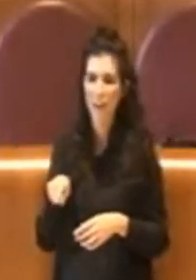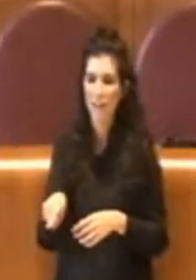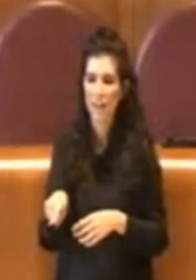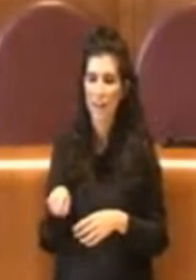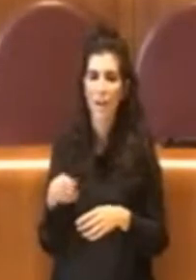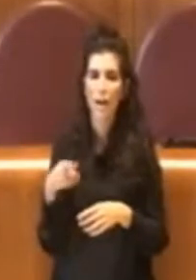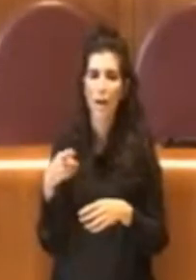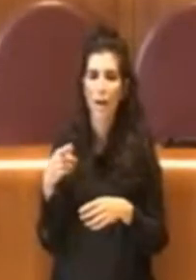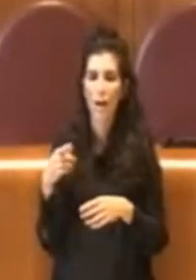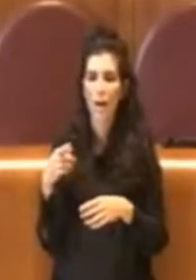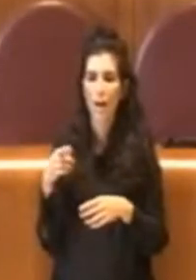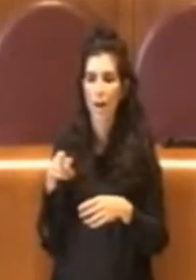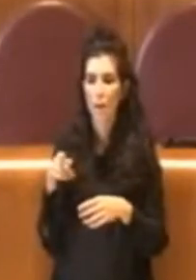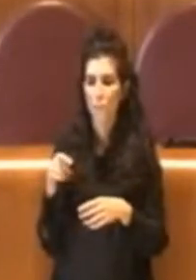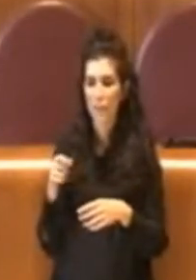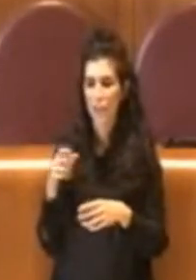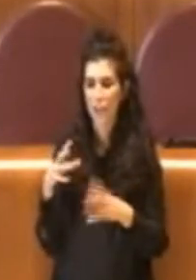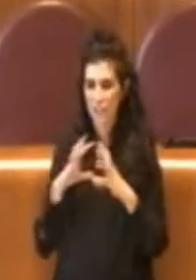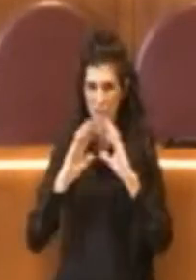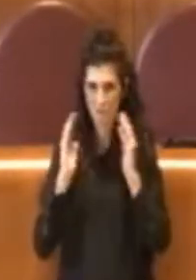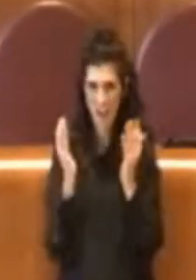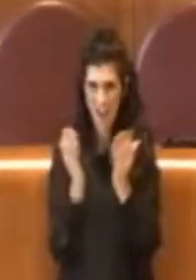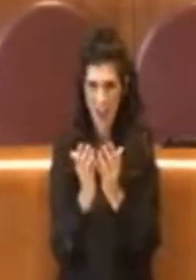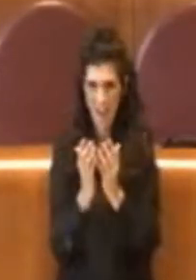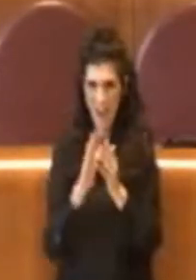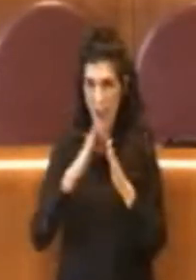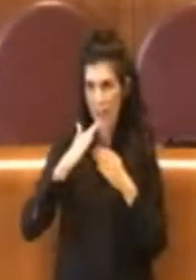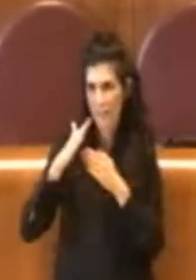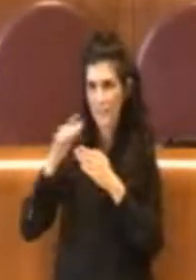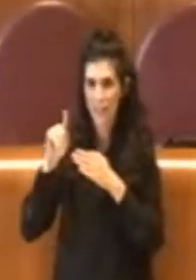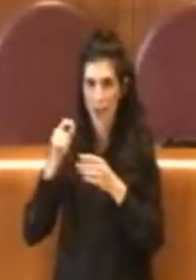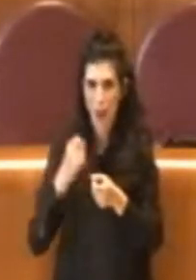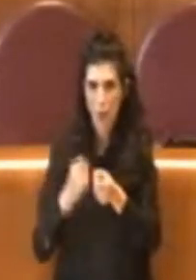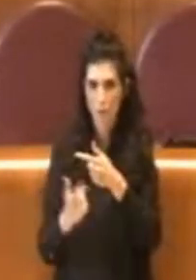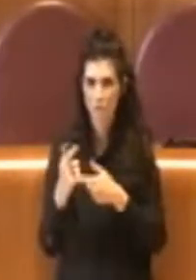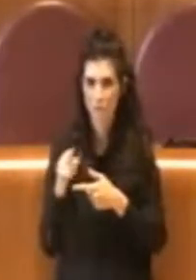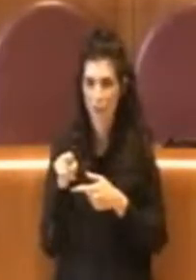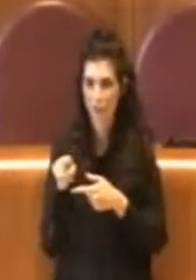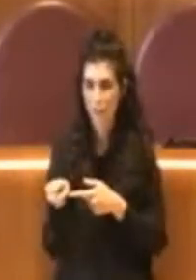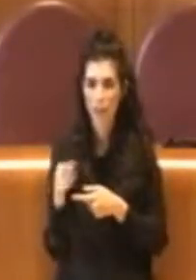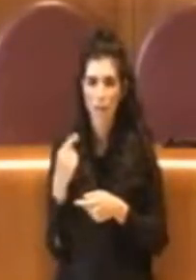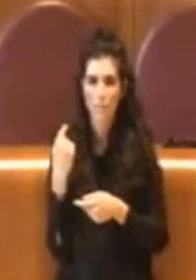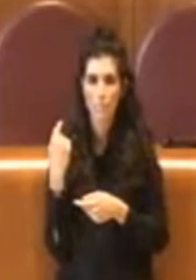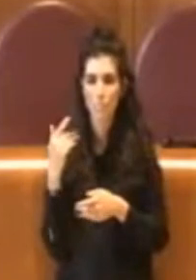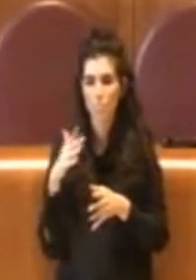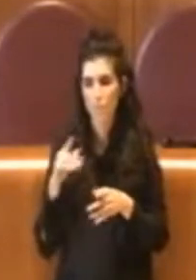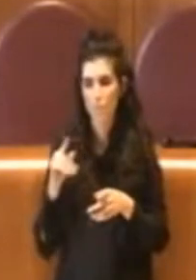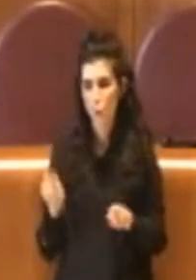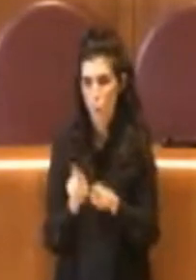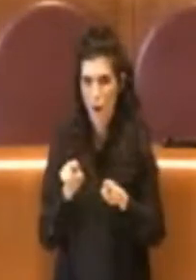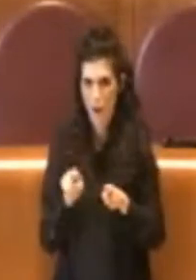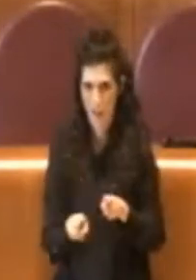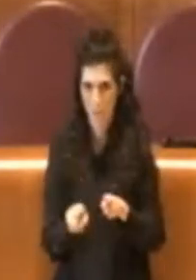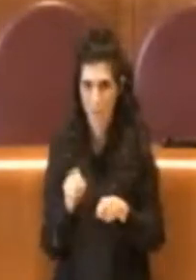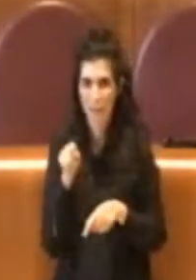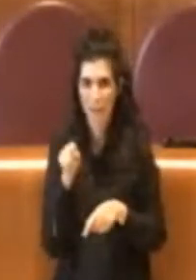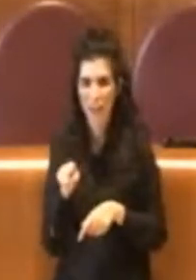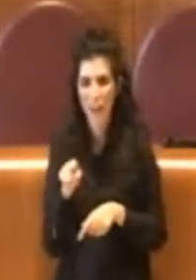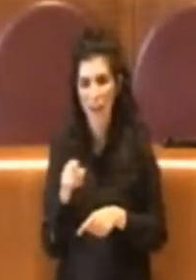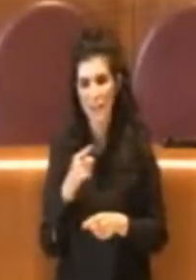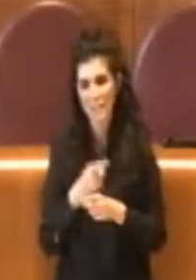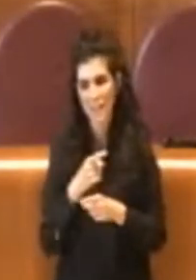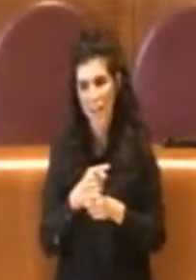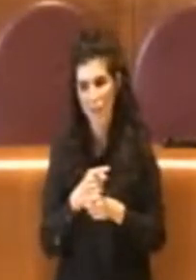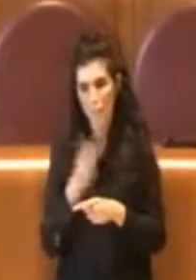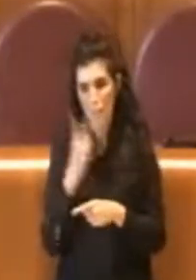Perché lei sulle entrate ulteriori, lei deve fare previsione, cioè una cosa che non è prevedibile,